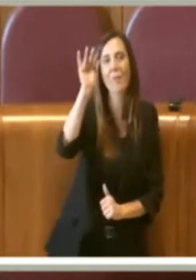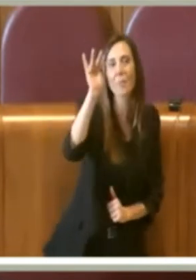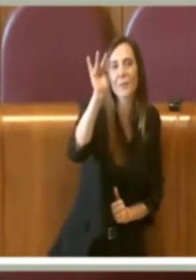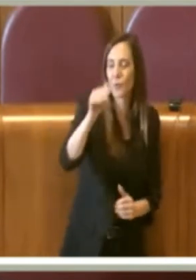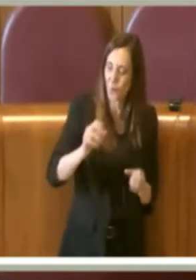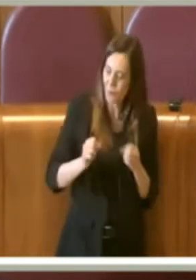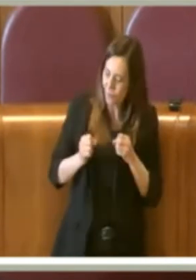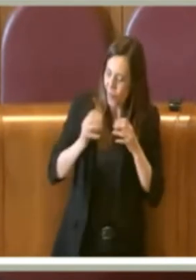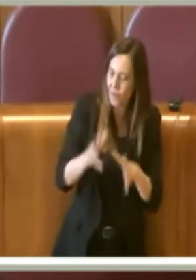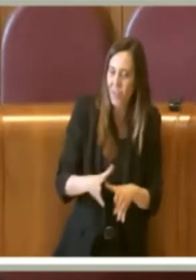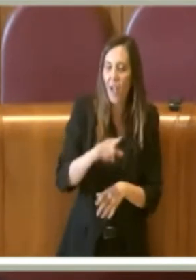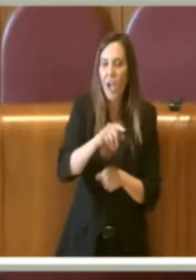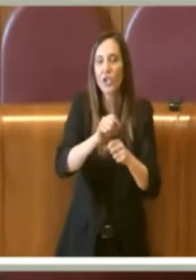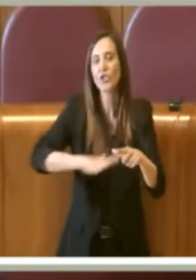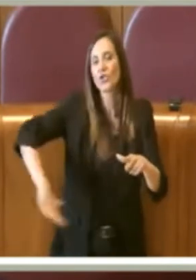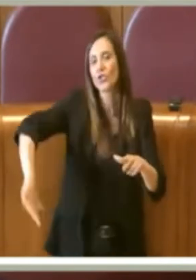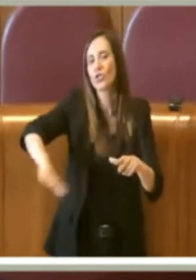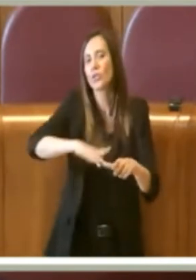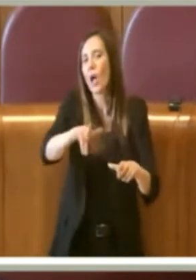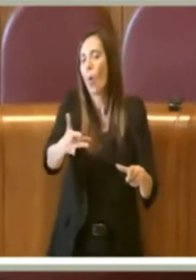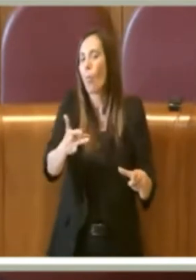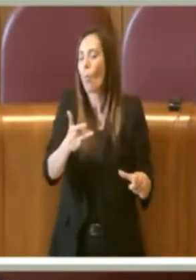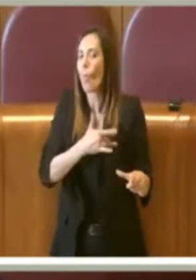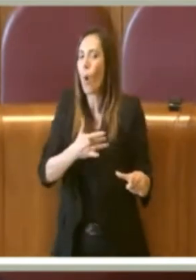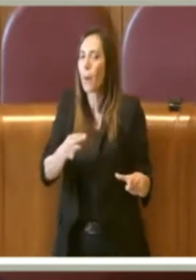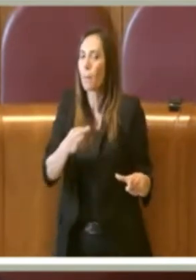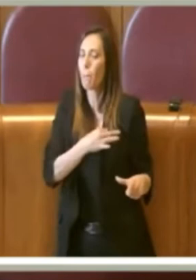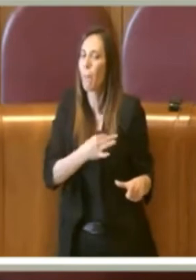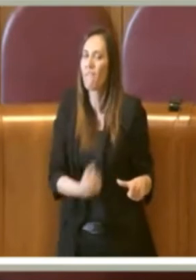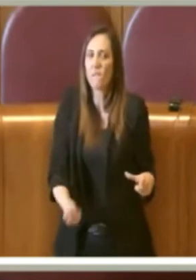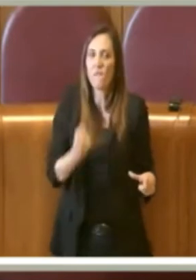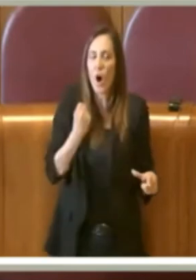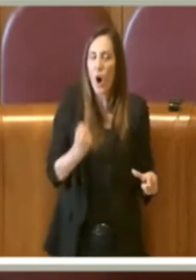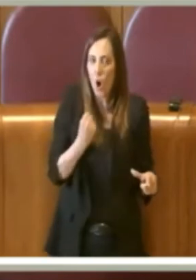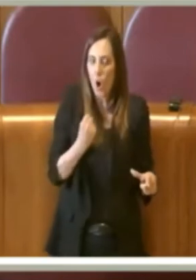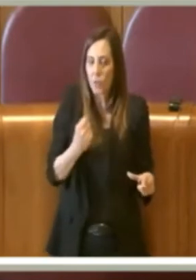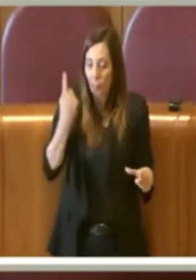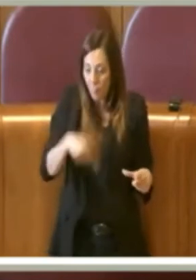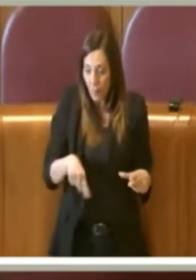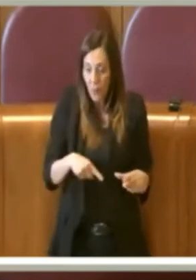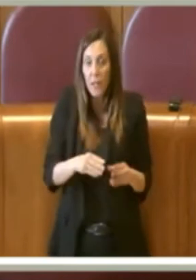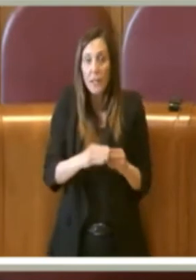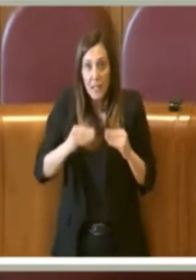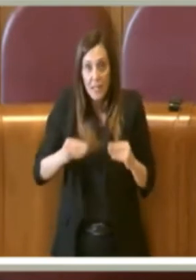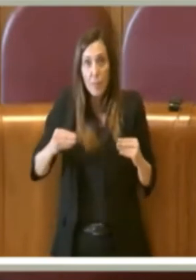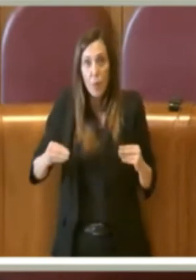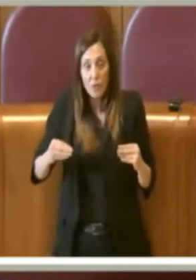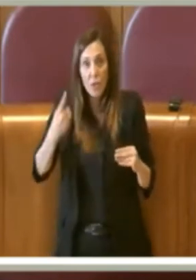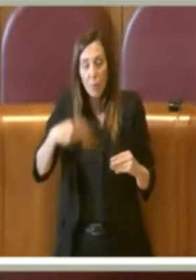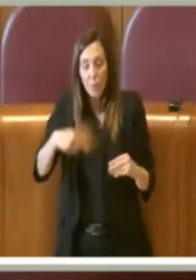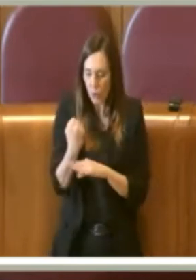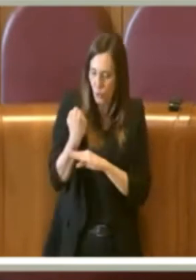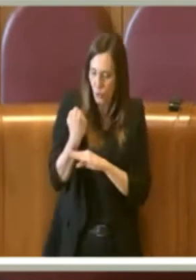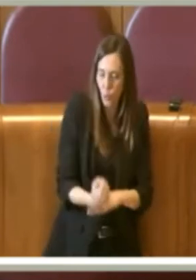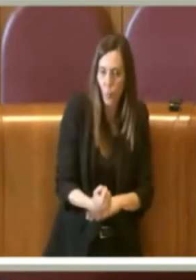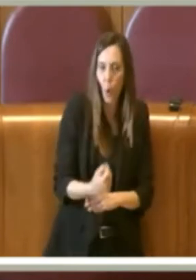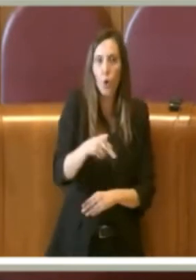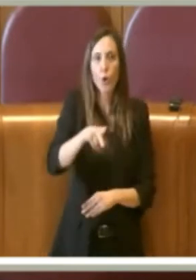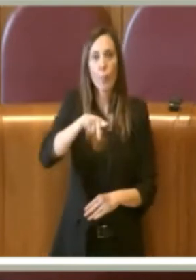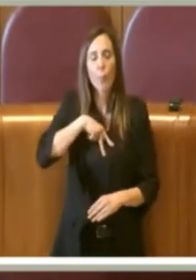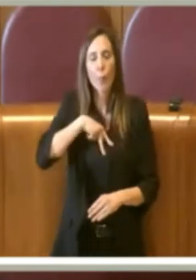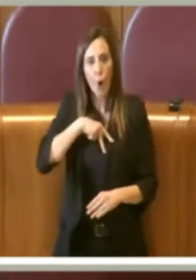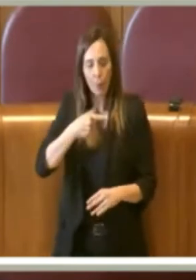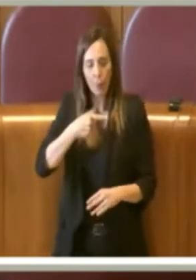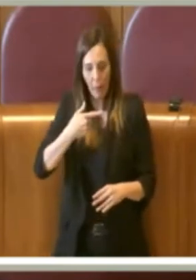la propria città avrà questo regolamento, questo dispositivo come supporto per la propria attività di